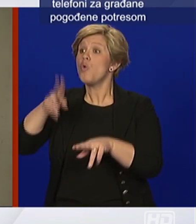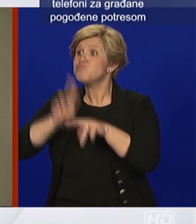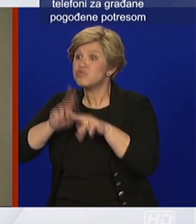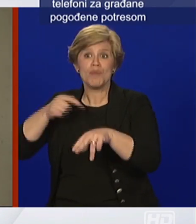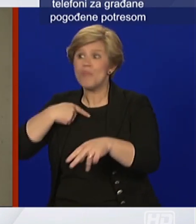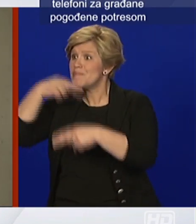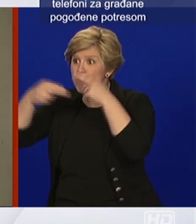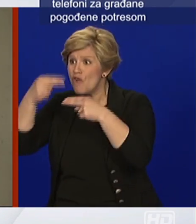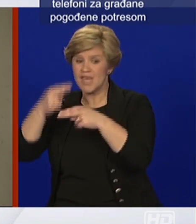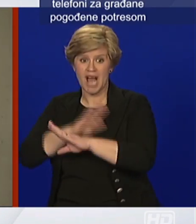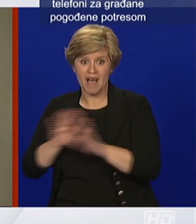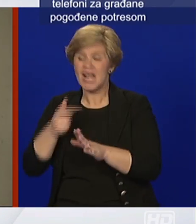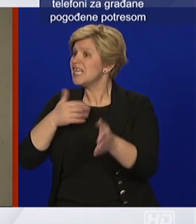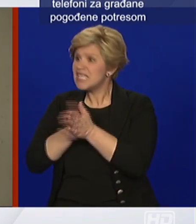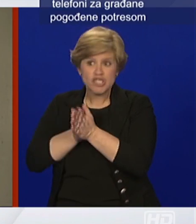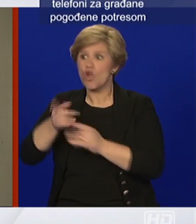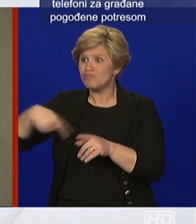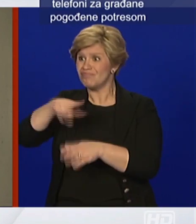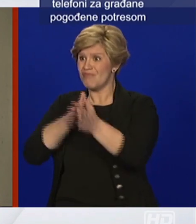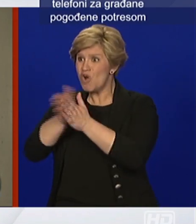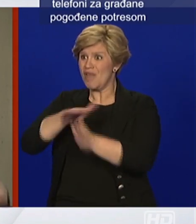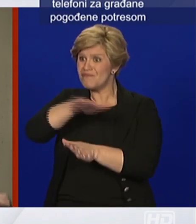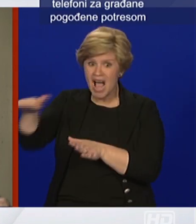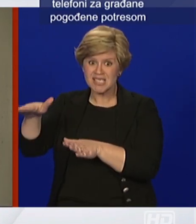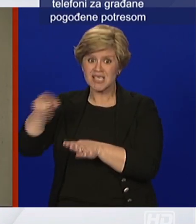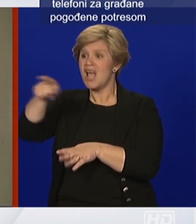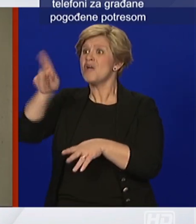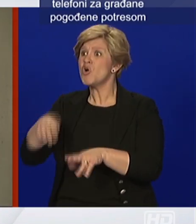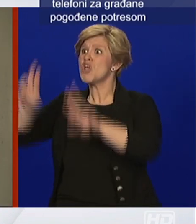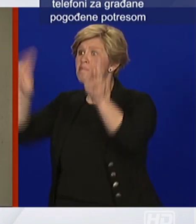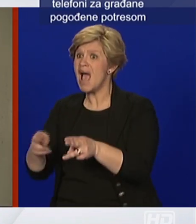apeliram i na vas i vas može biti manje jutro